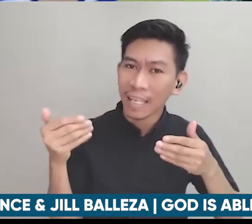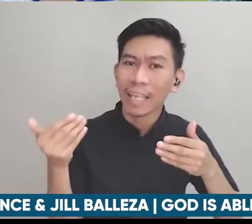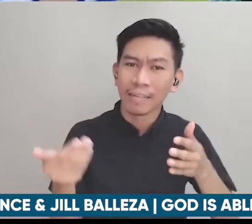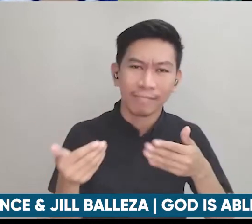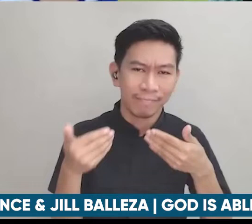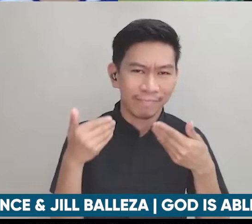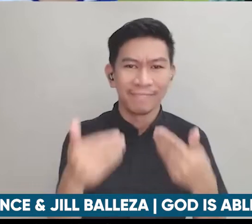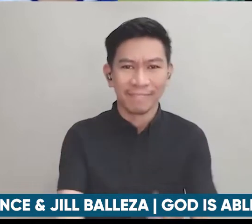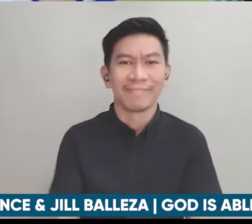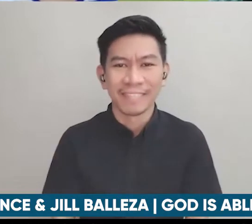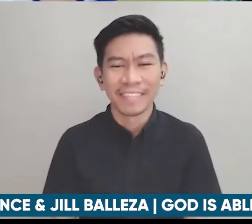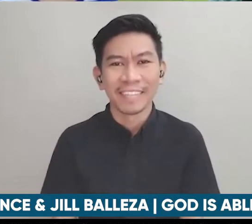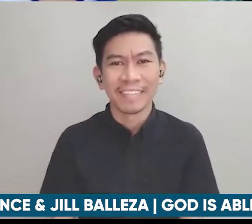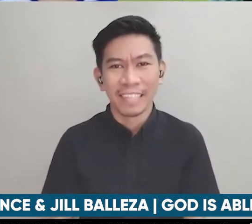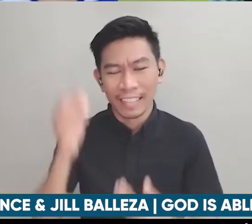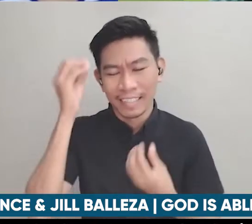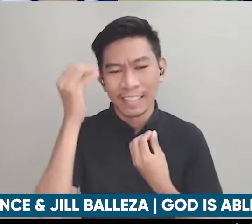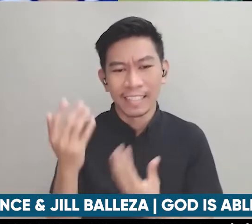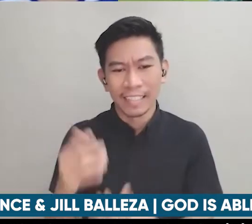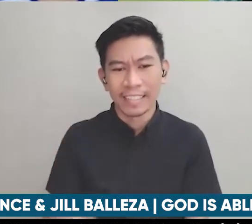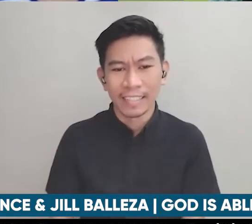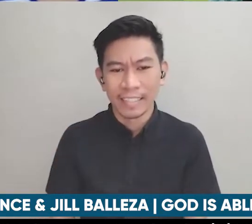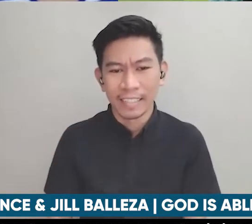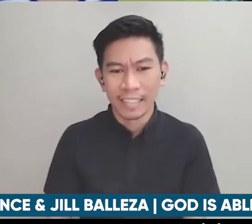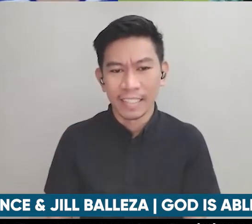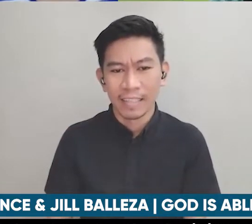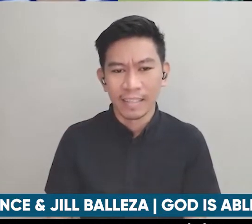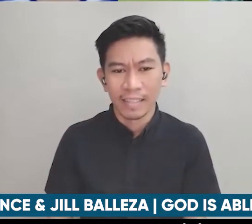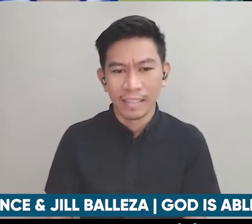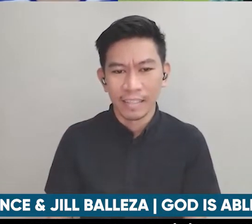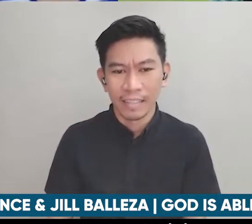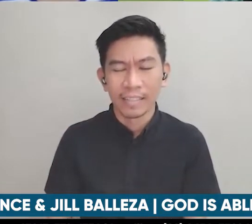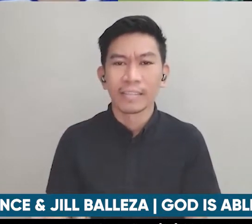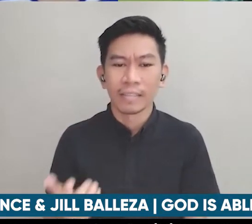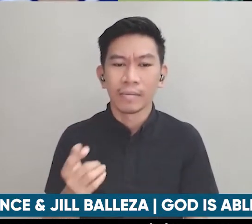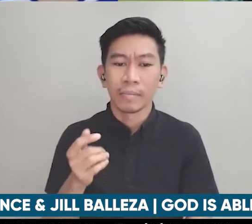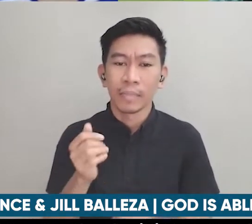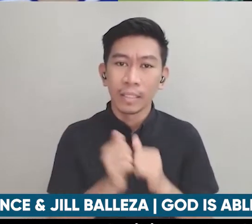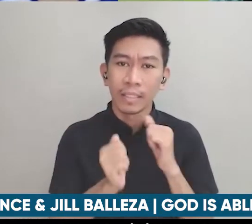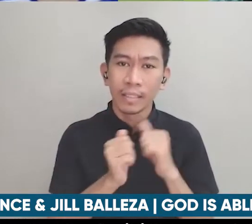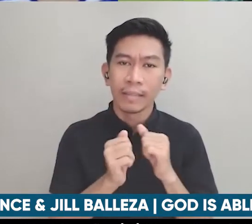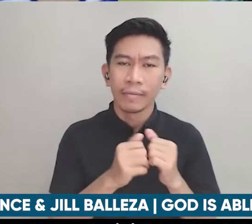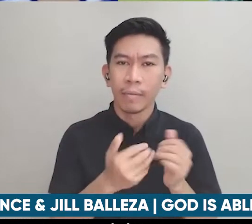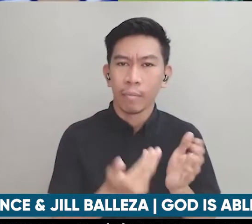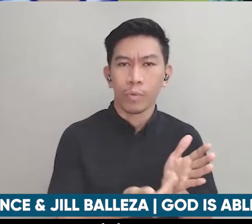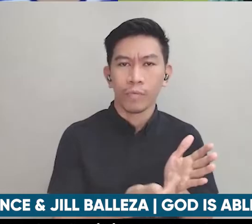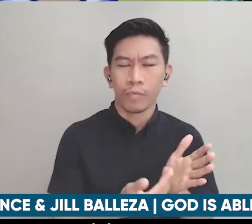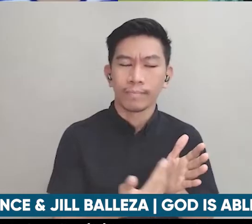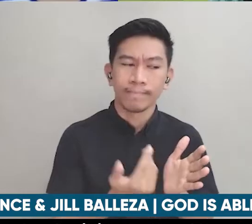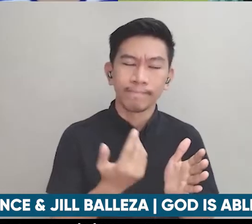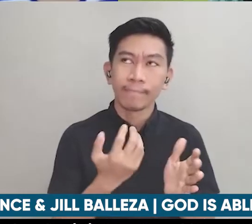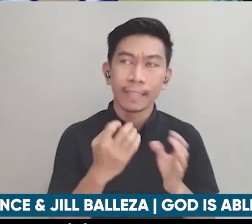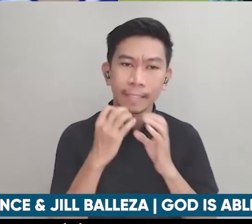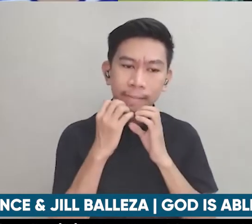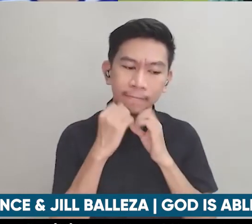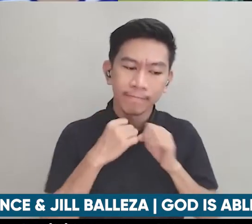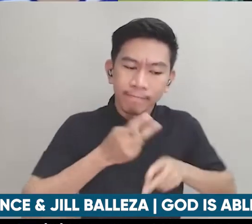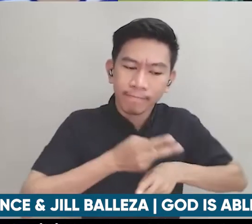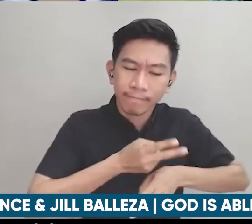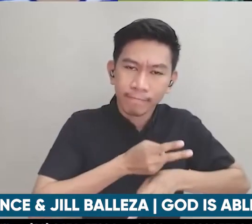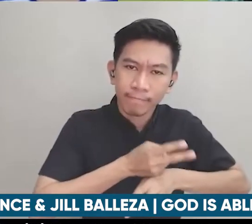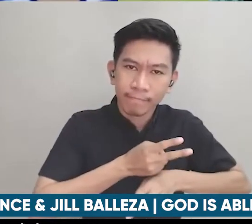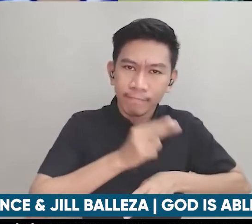lang natin above all yun ay for our stewardship it's God's house and for our stewardship kaya